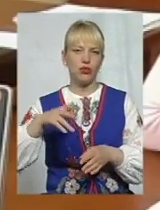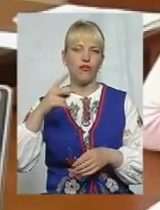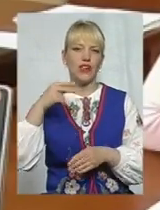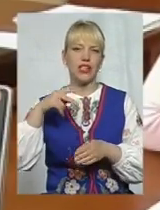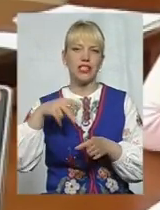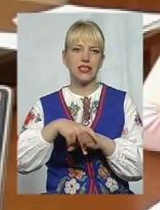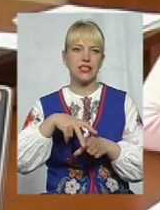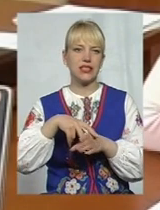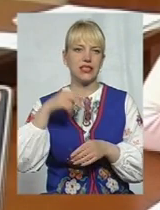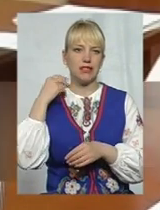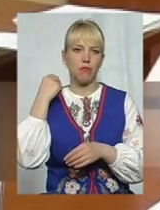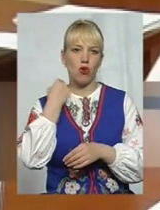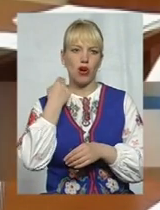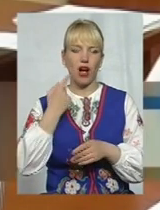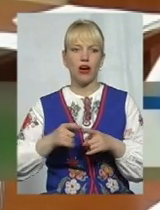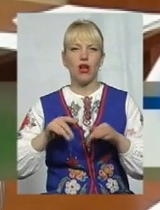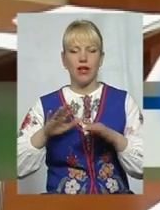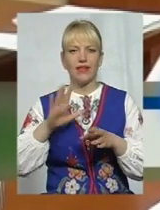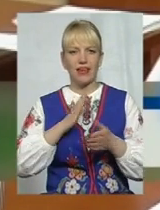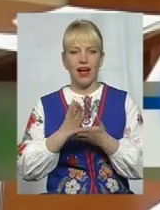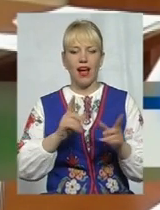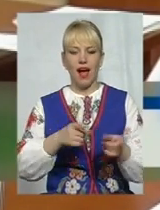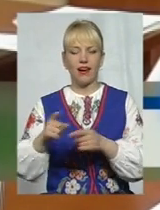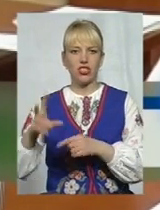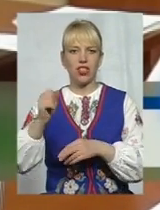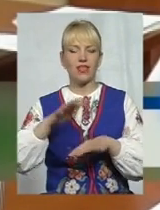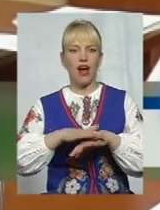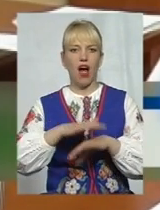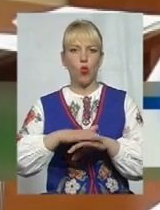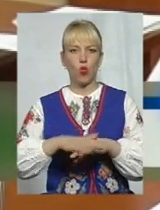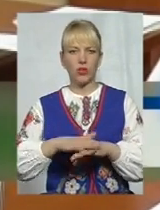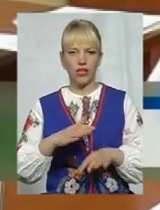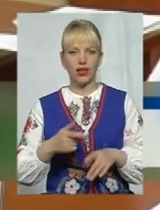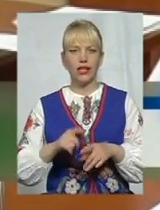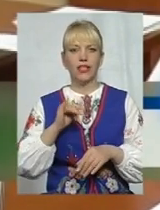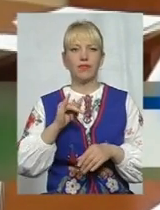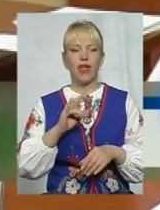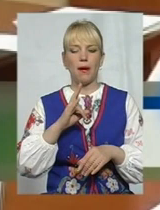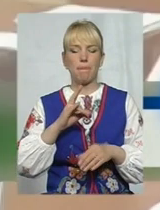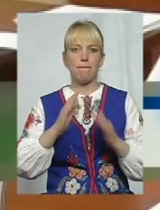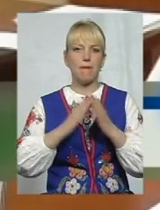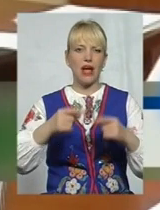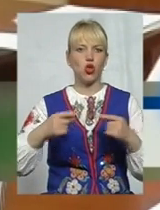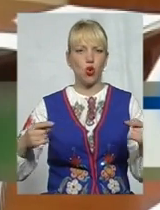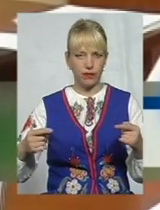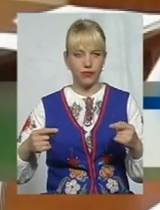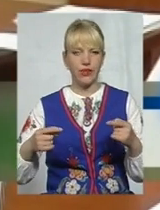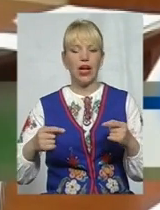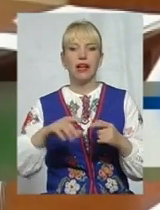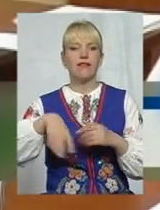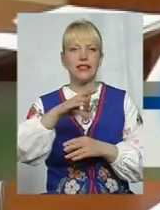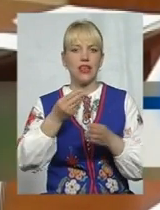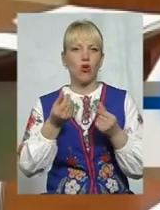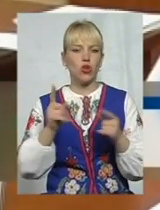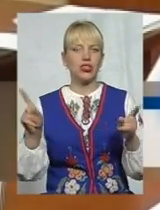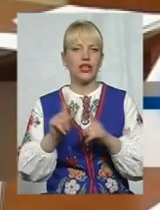здивистання виконавчого провадження накладені арешти на рахунки, накладені арешти на рухоме-нерухоме майно. Всі кошти, які